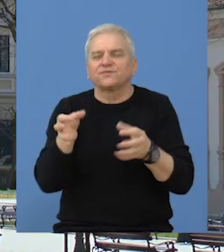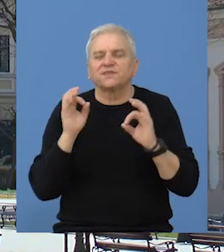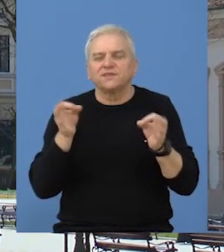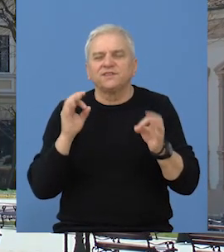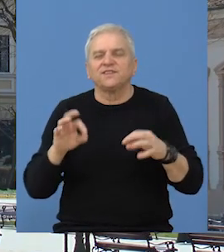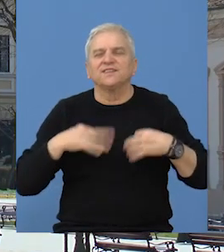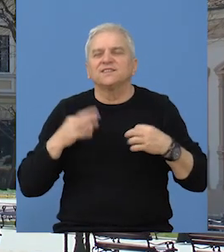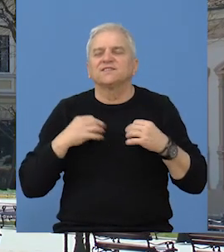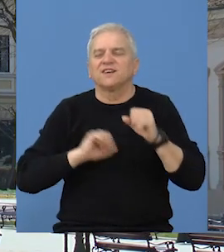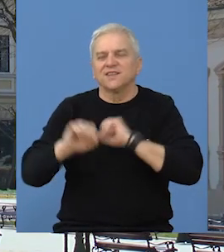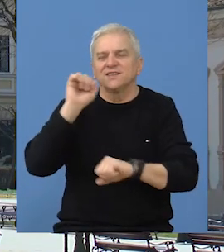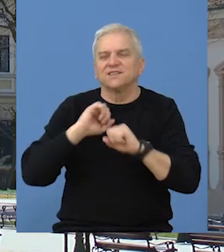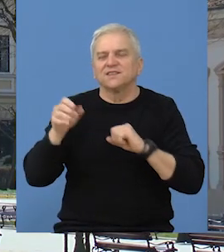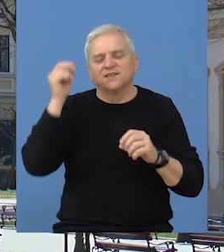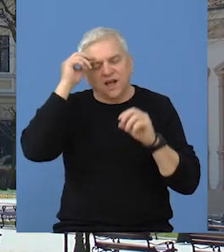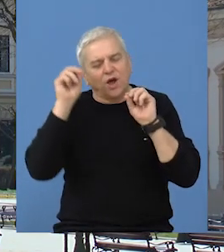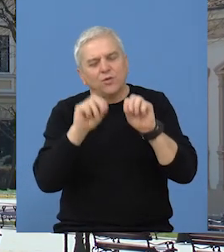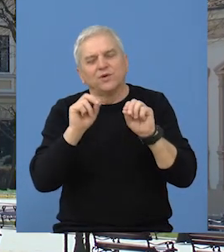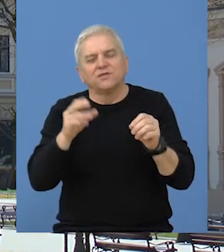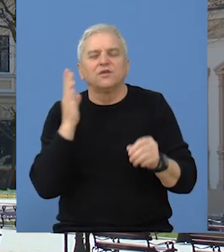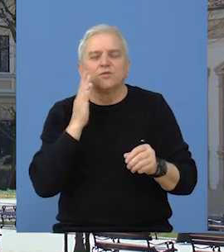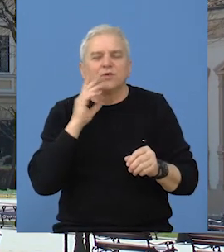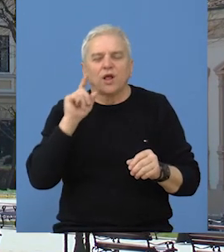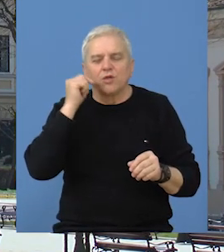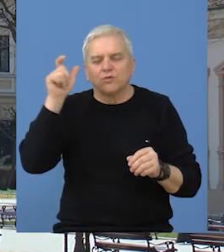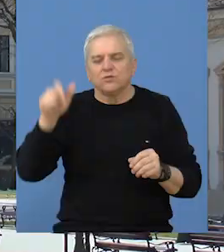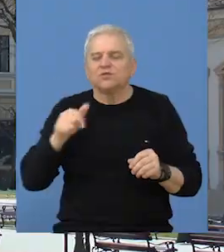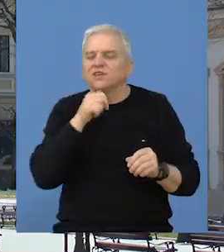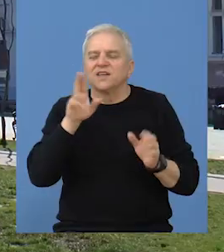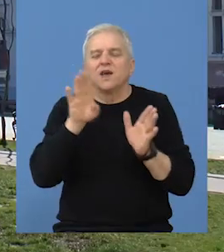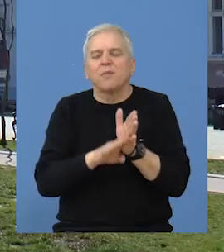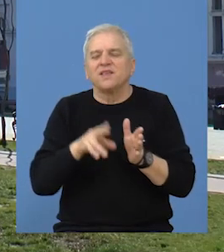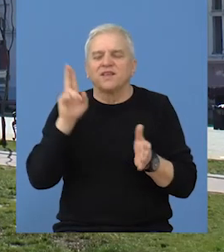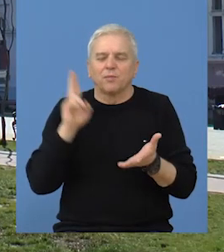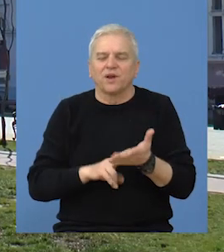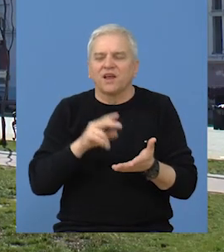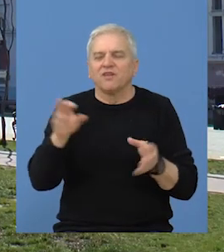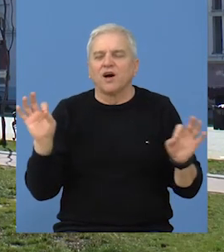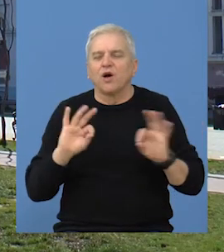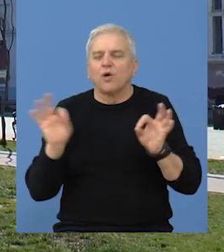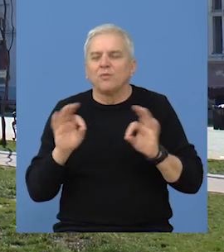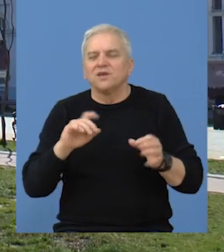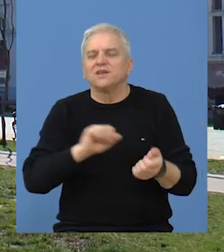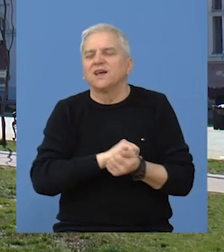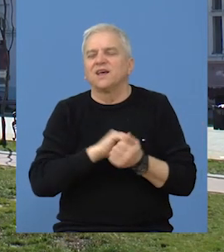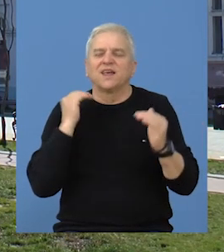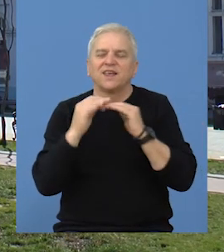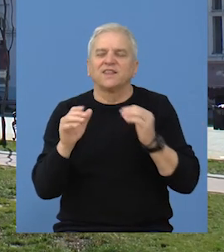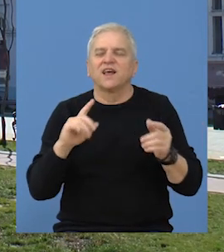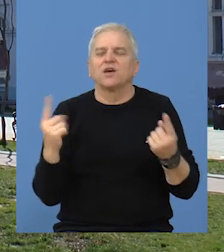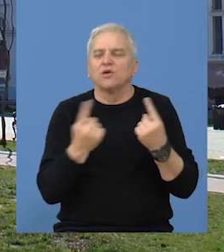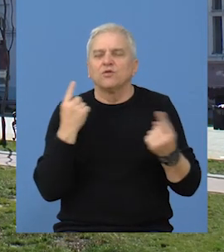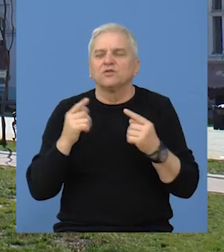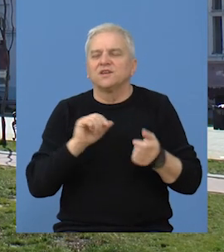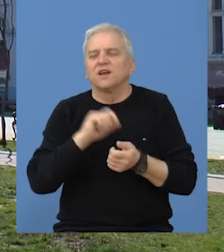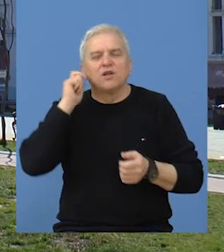pružanju kvalitetne zdravstvene zaštite i obrazovanja, poštovanju ljudskih i manjinskih prava, obezbeđenju jednakih uslova za